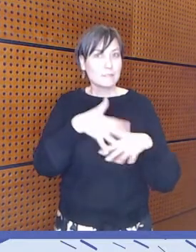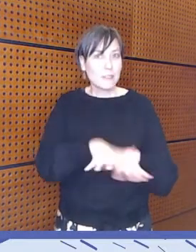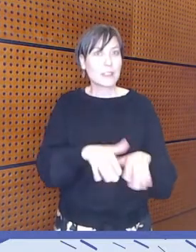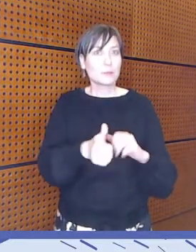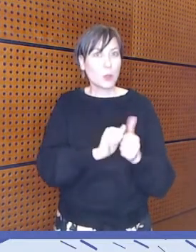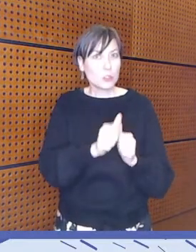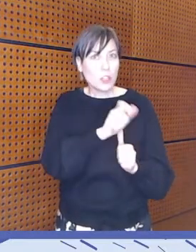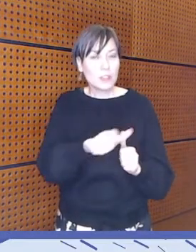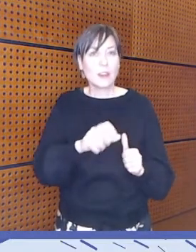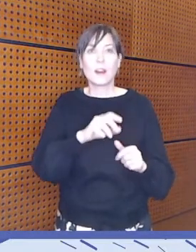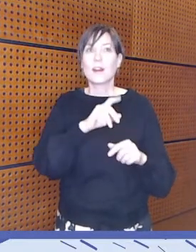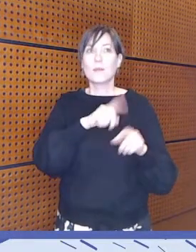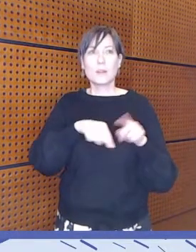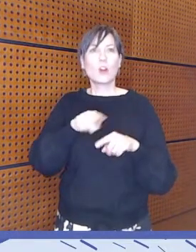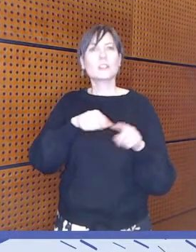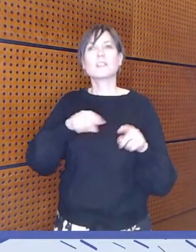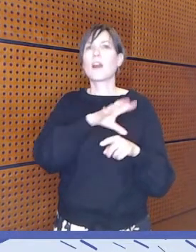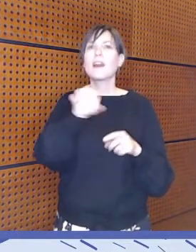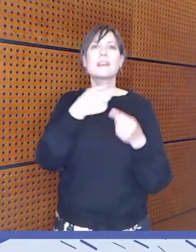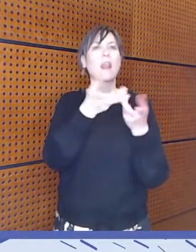skaala huomioon sitten myös kuvissakin.